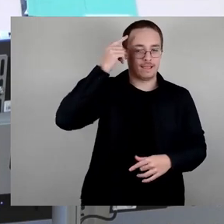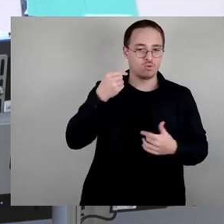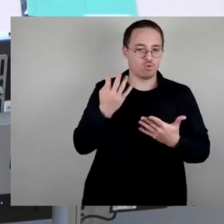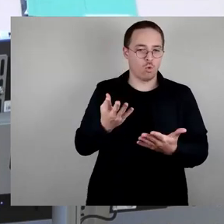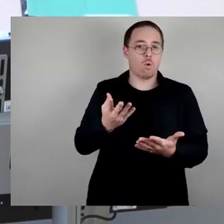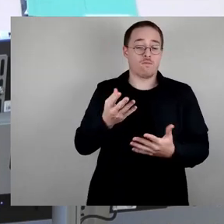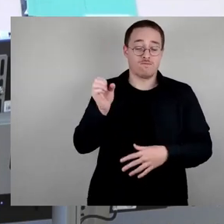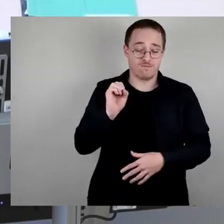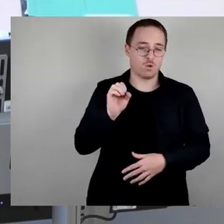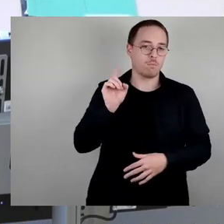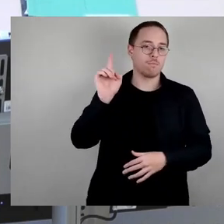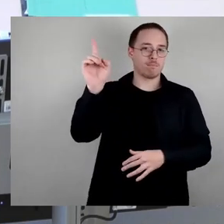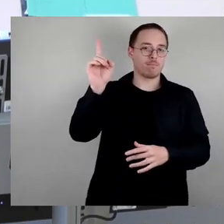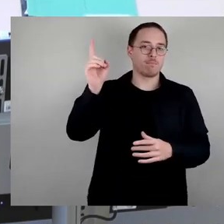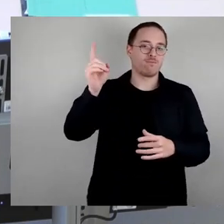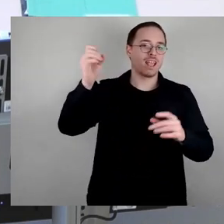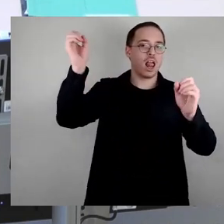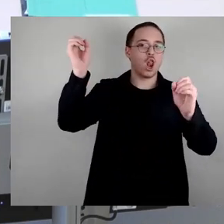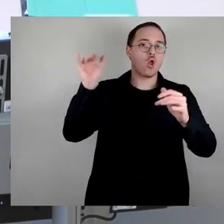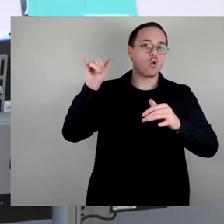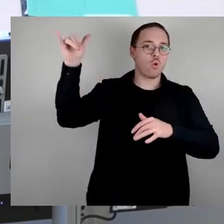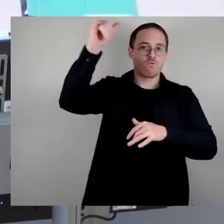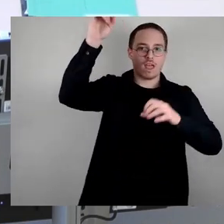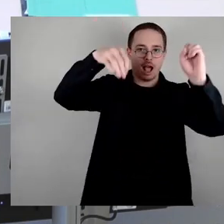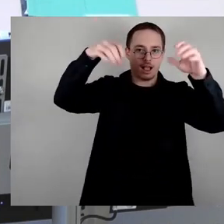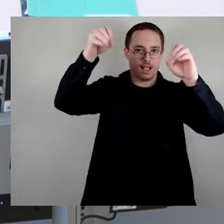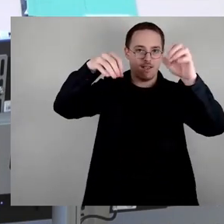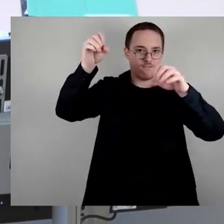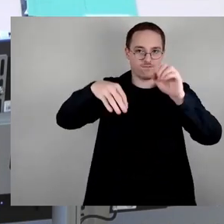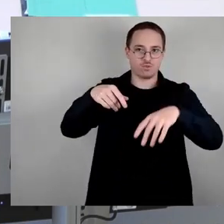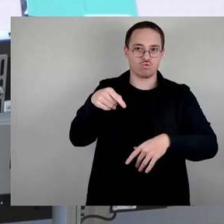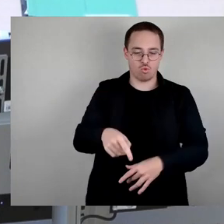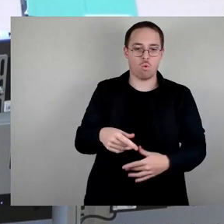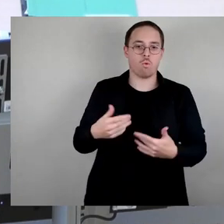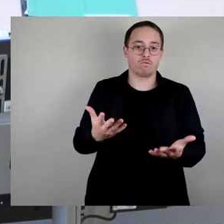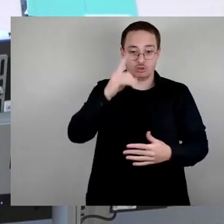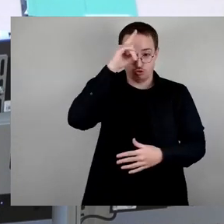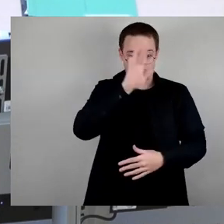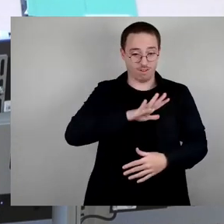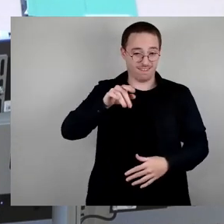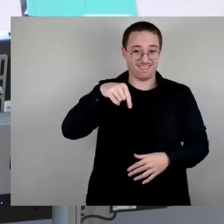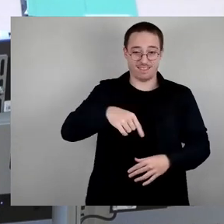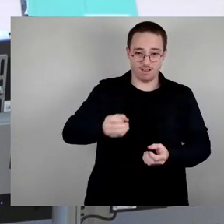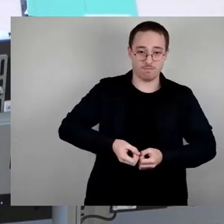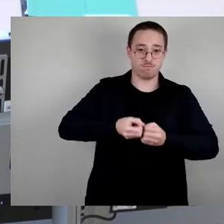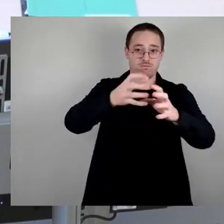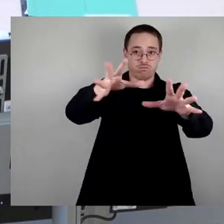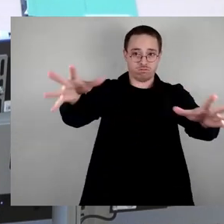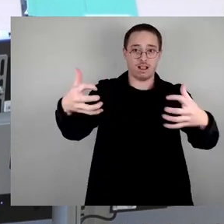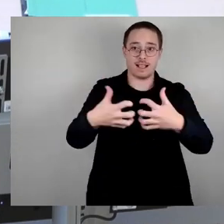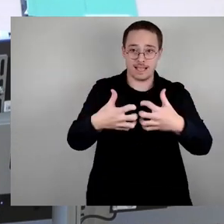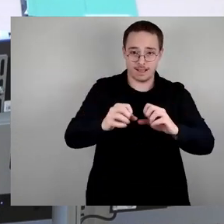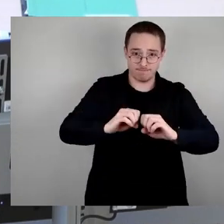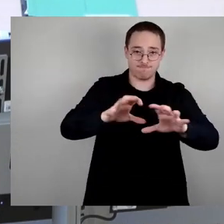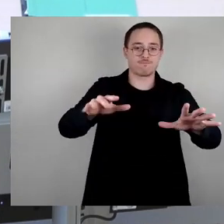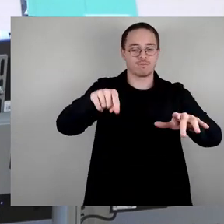verbrannt. Damals kehrte der Schrecken des Krieges von Deutschland aus in alle Welt getragen auch in unsere Stadt zurück. Eines Tages